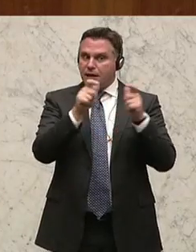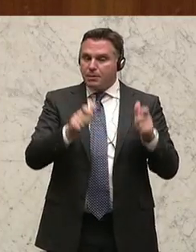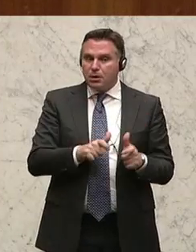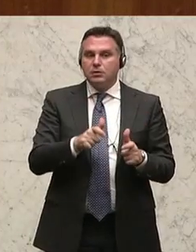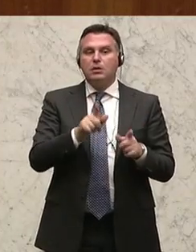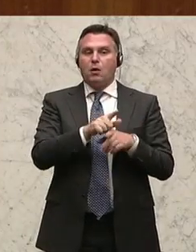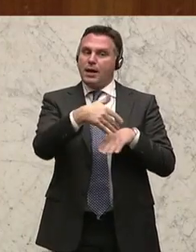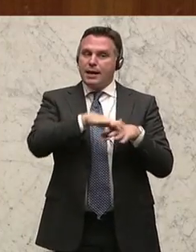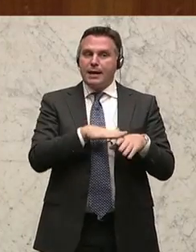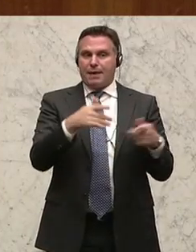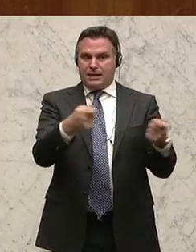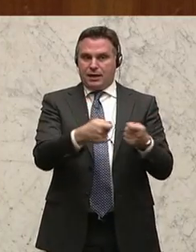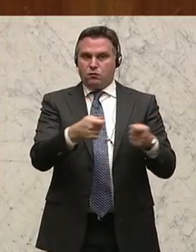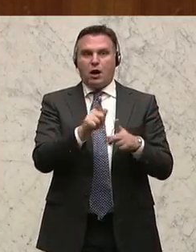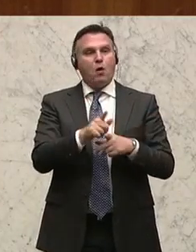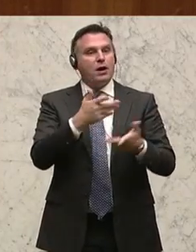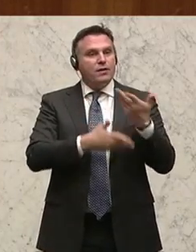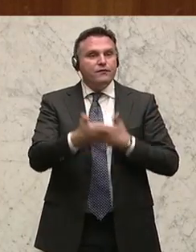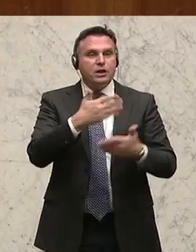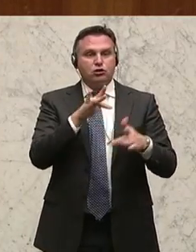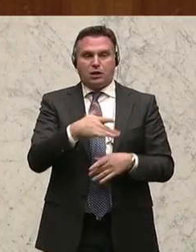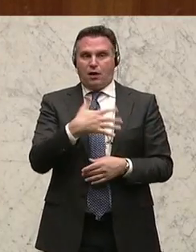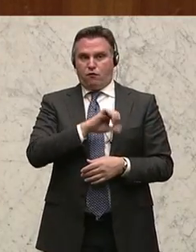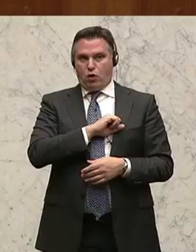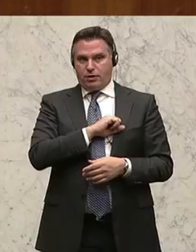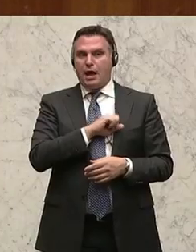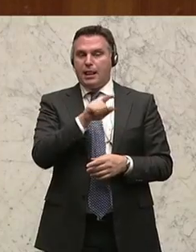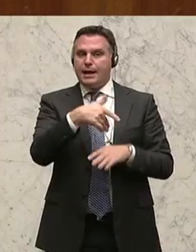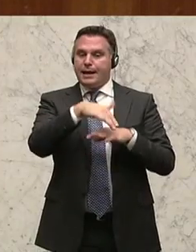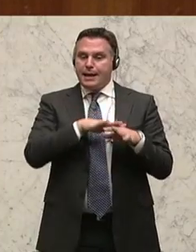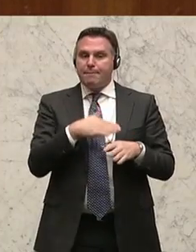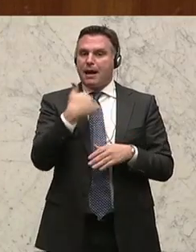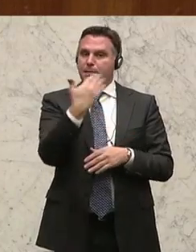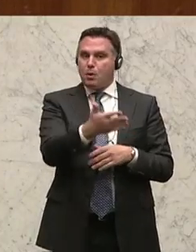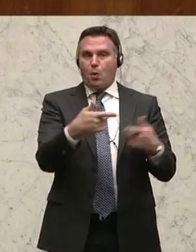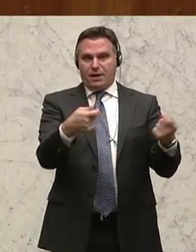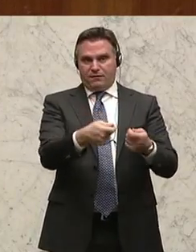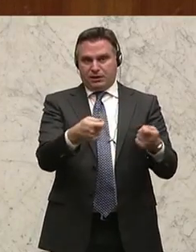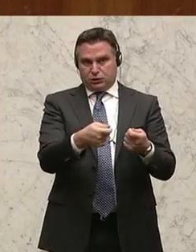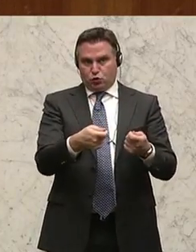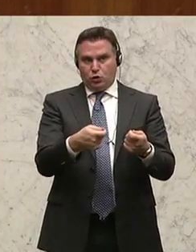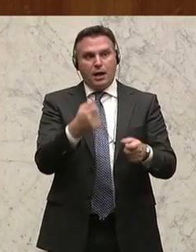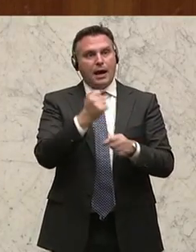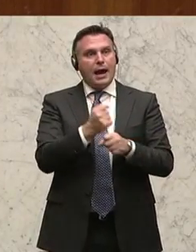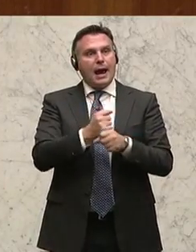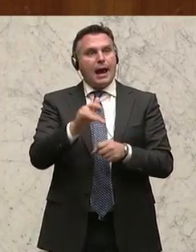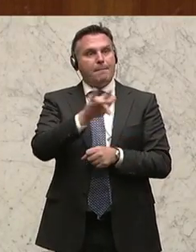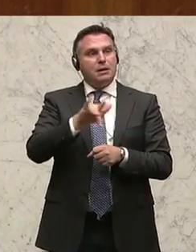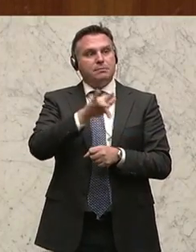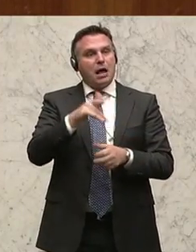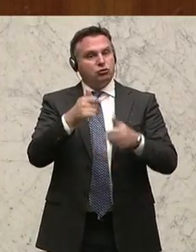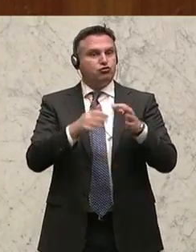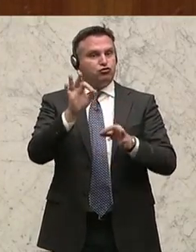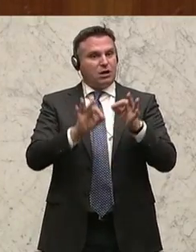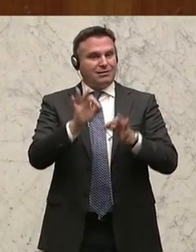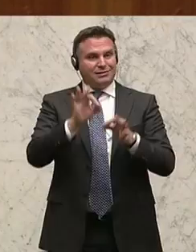Gemeindeinvestitionspaket, wo ja auch wieder die Wirtschaft profitiert, weil in den Gemeinden investiert wird. Also, und wenn man sich die Arbeitsplatzstatistik anschaut,